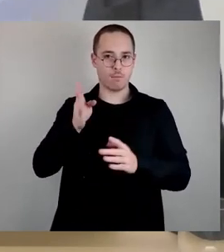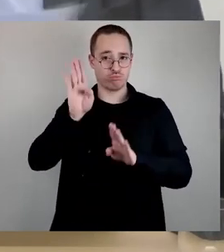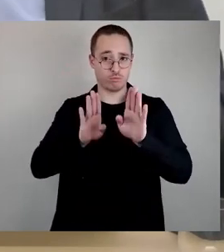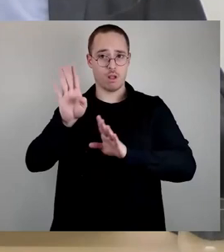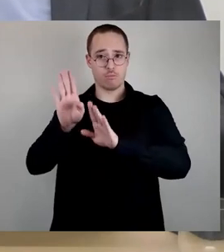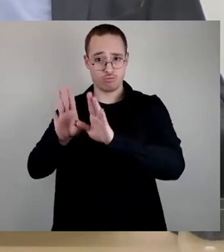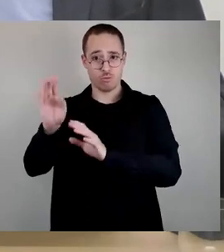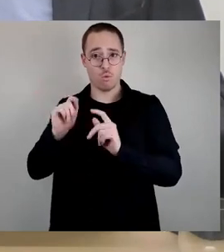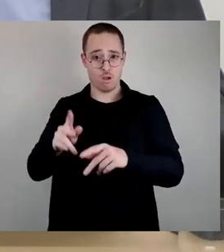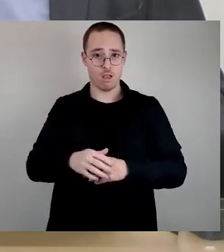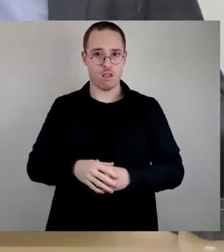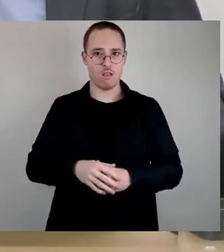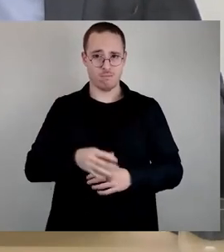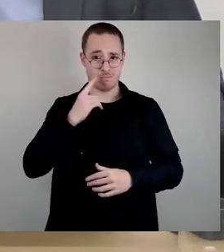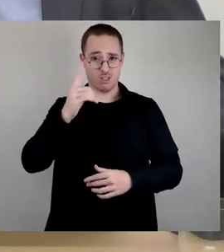also, schier alles.